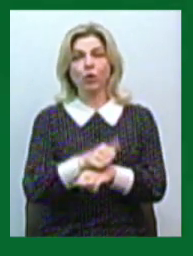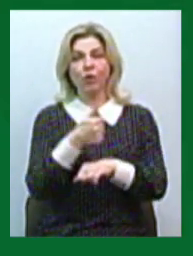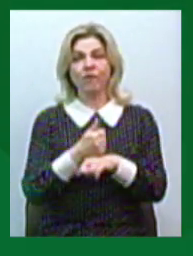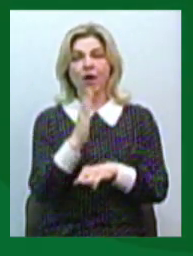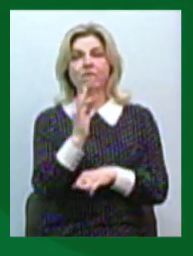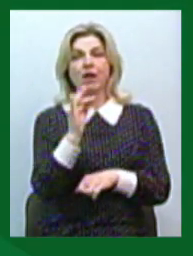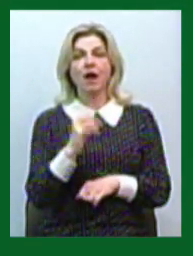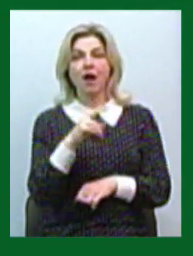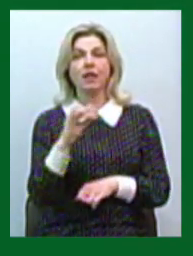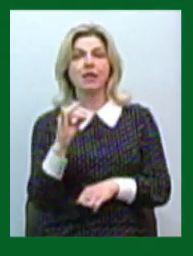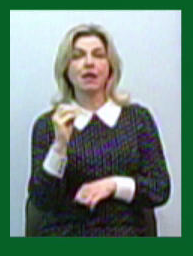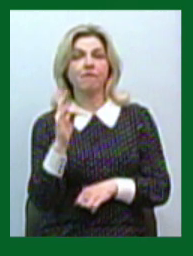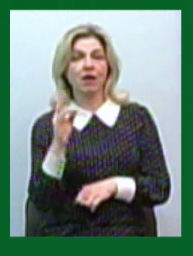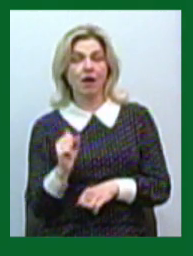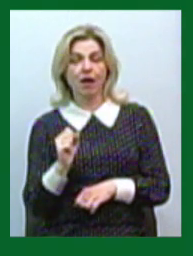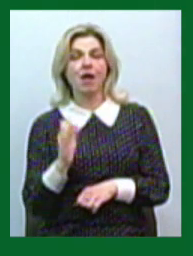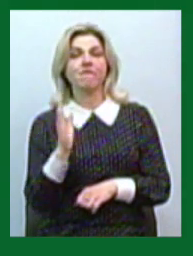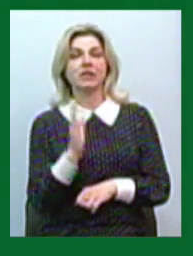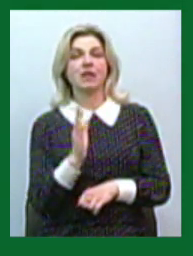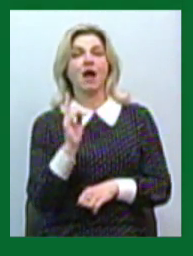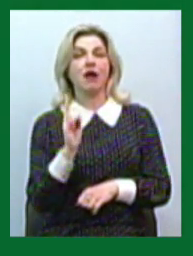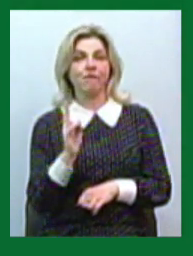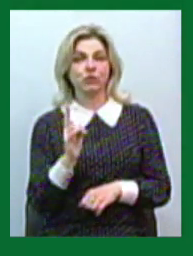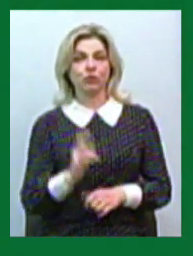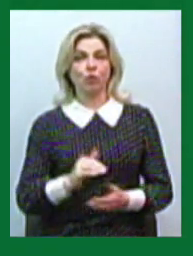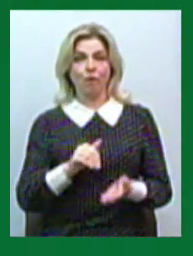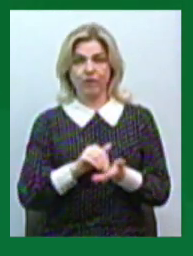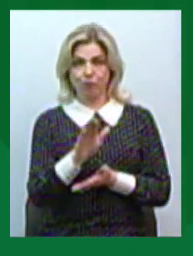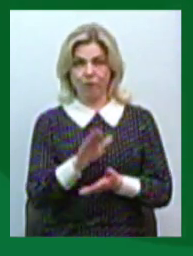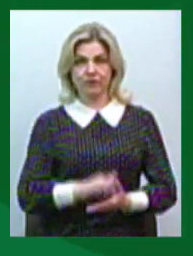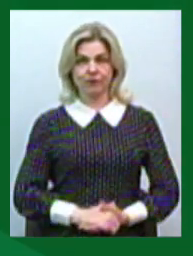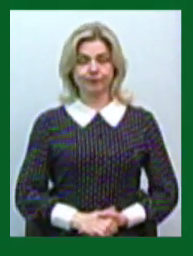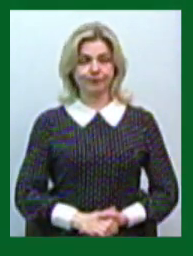Радіївської районної державної адміністрації Василь Кравченко відмовився.